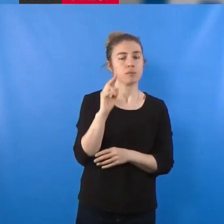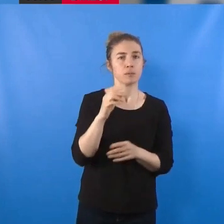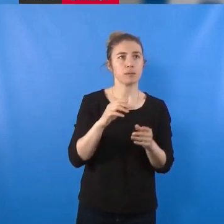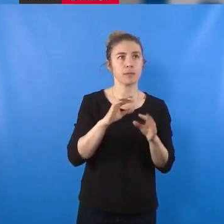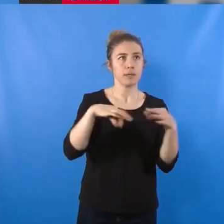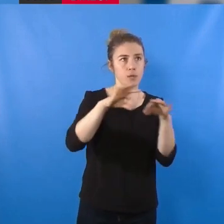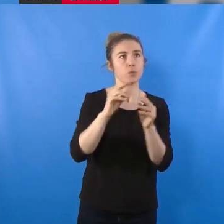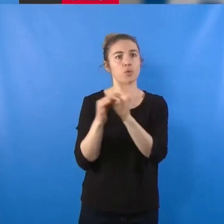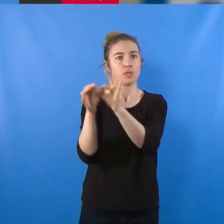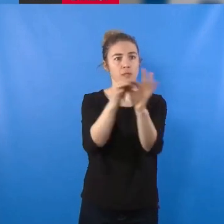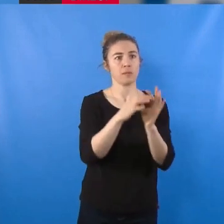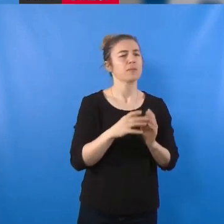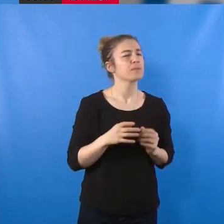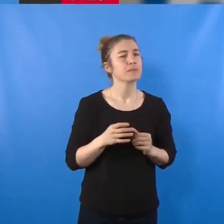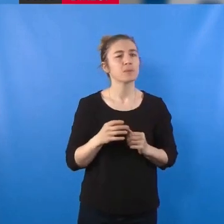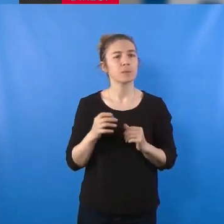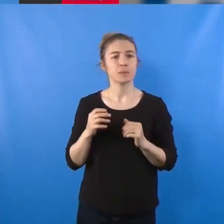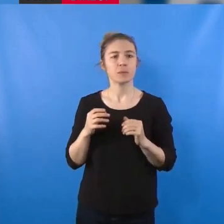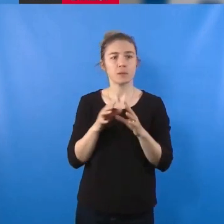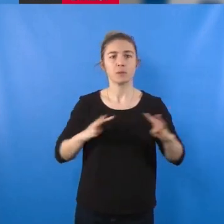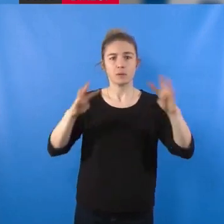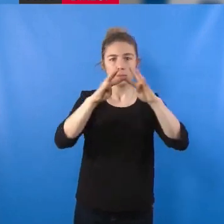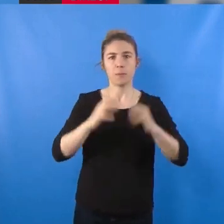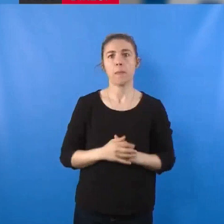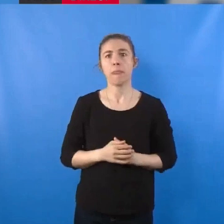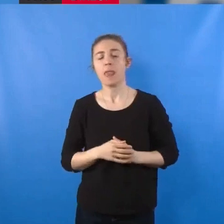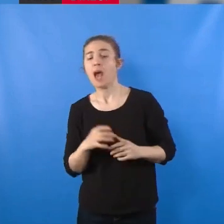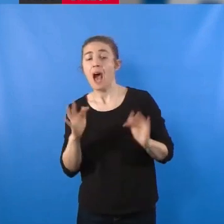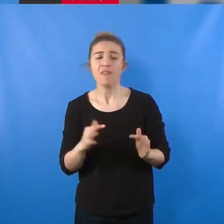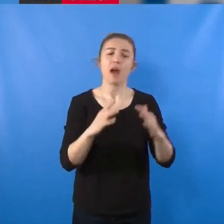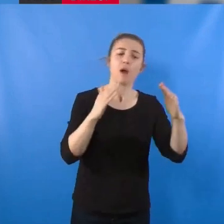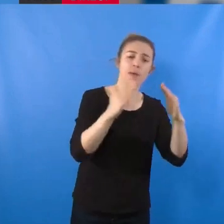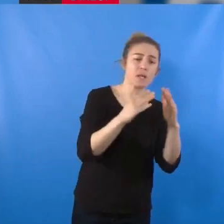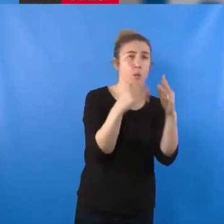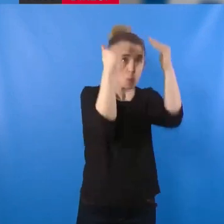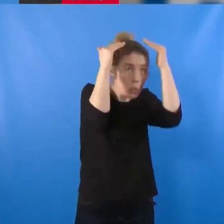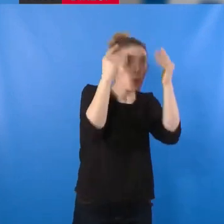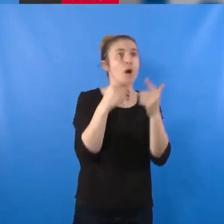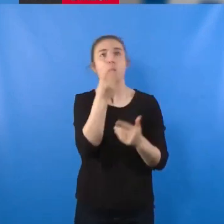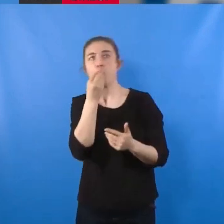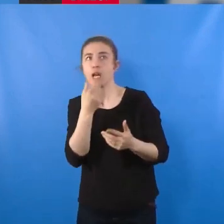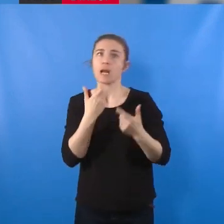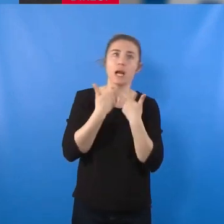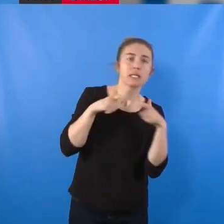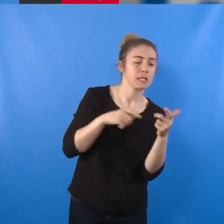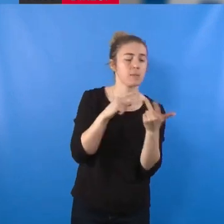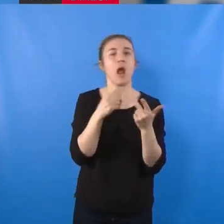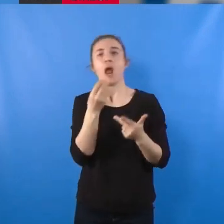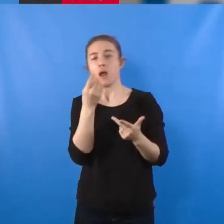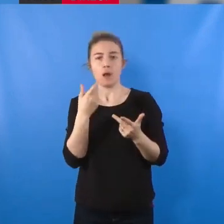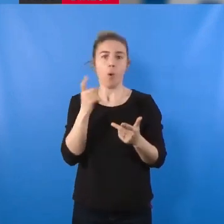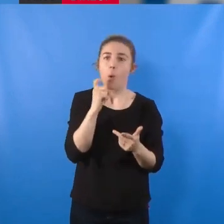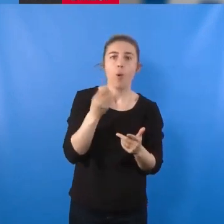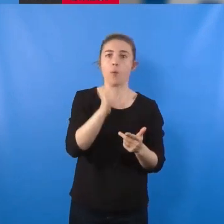80% détruite. Avoir un toit, un accès à l'eau potable, à l'alimentation, aux médicaments,